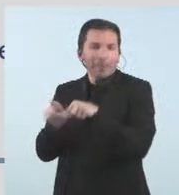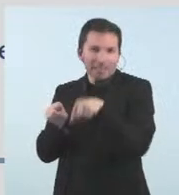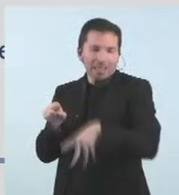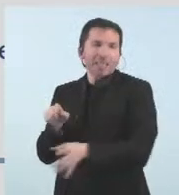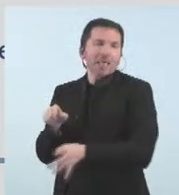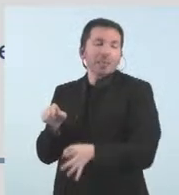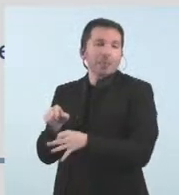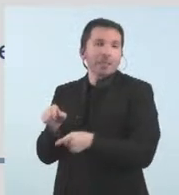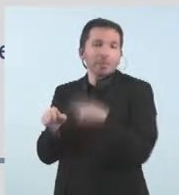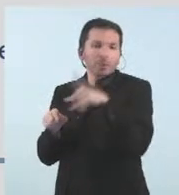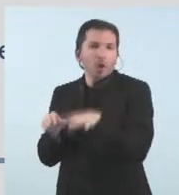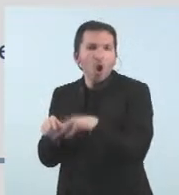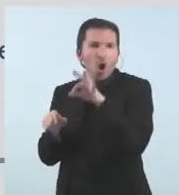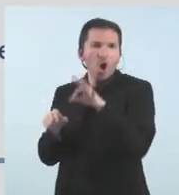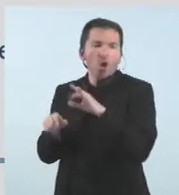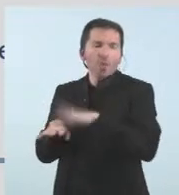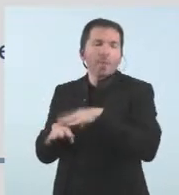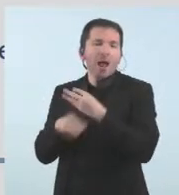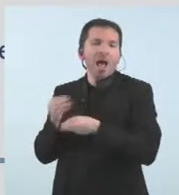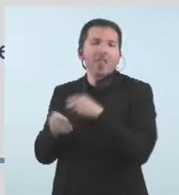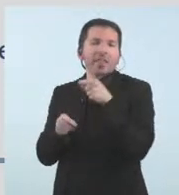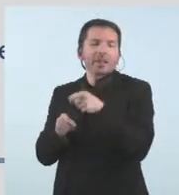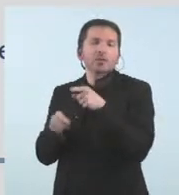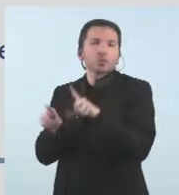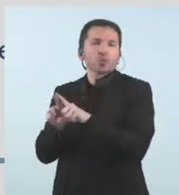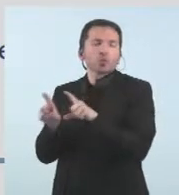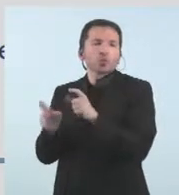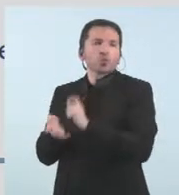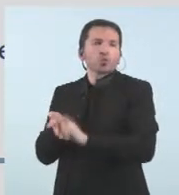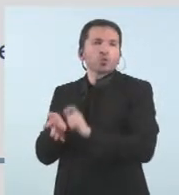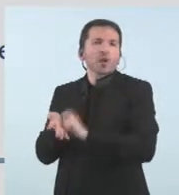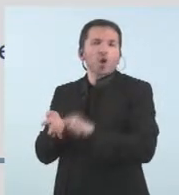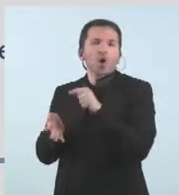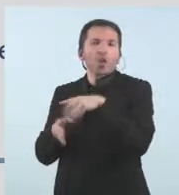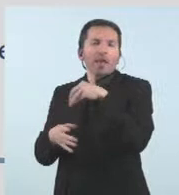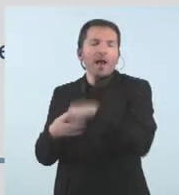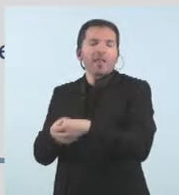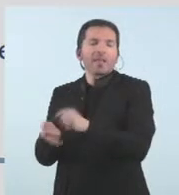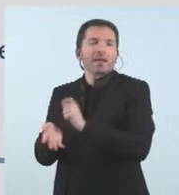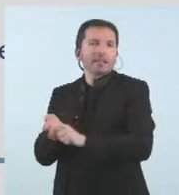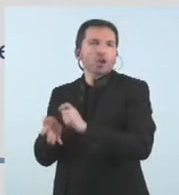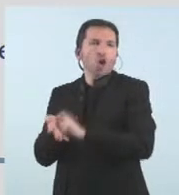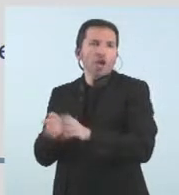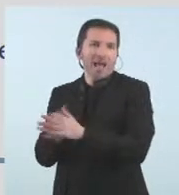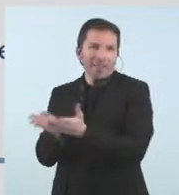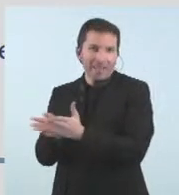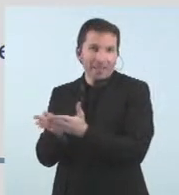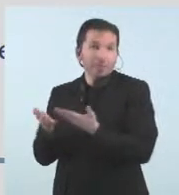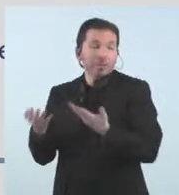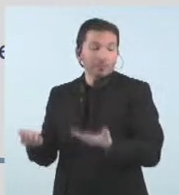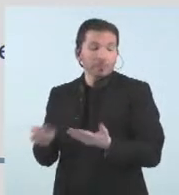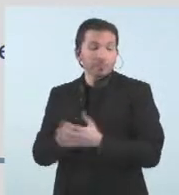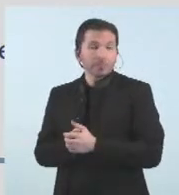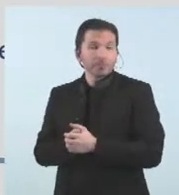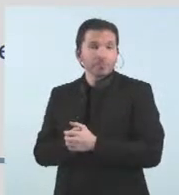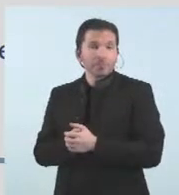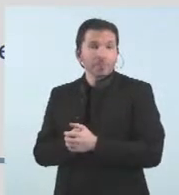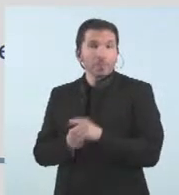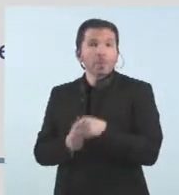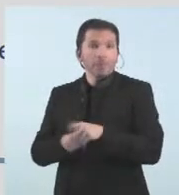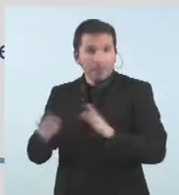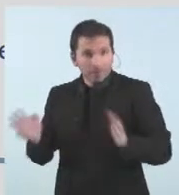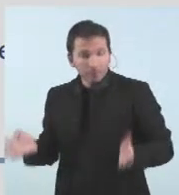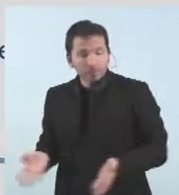optin per fer del seu negoci el de l'editorial de llibres per tant ens trobem en que aquests editors